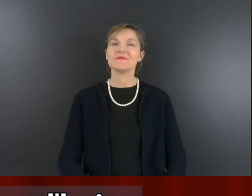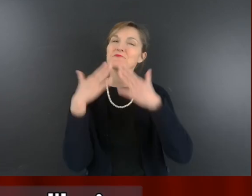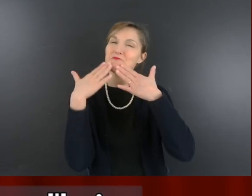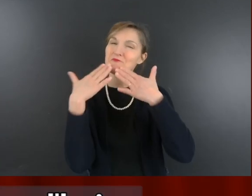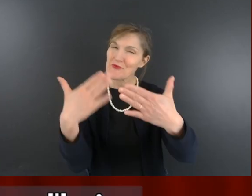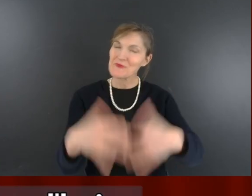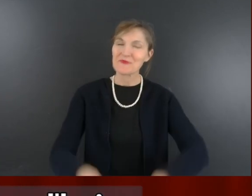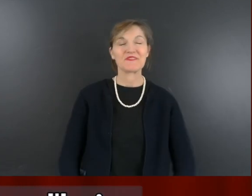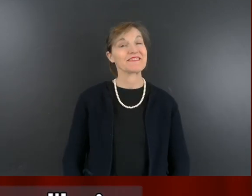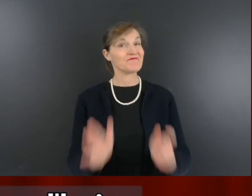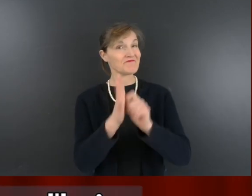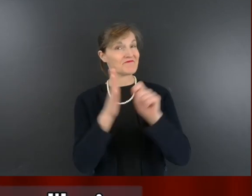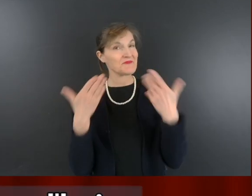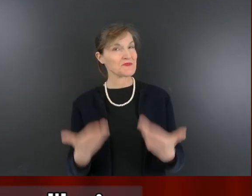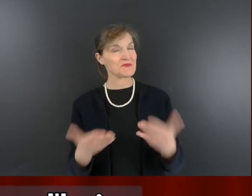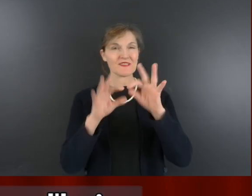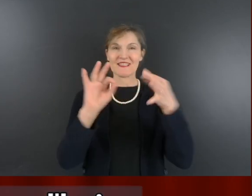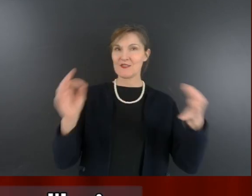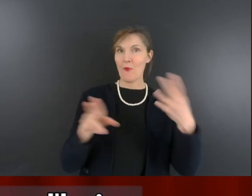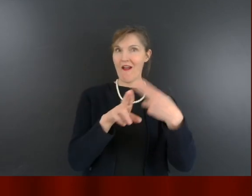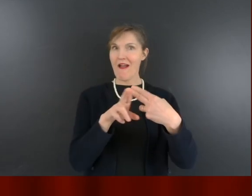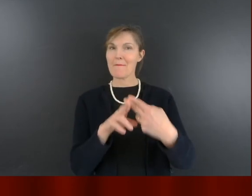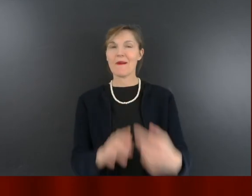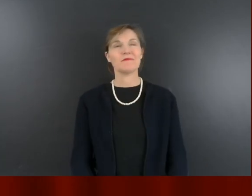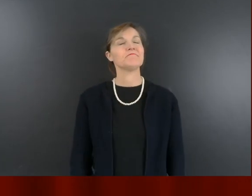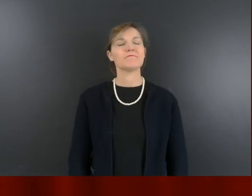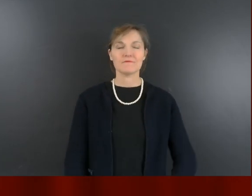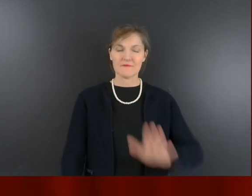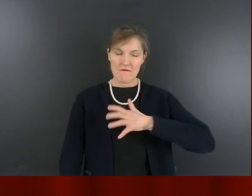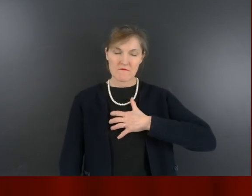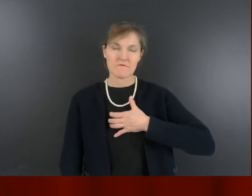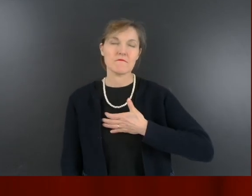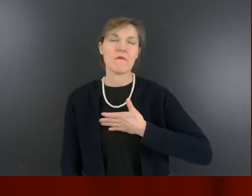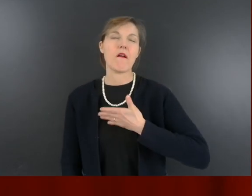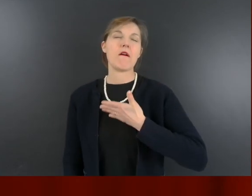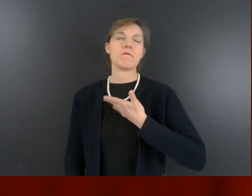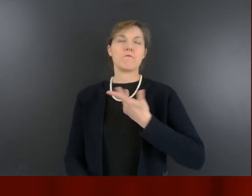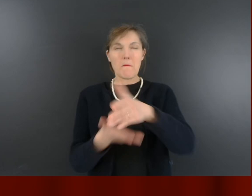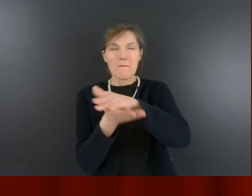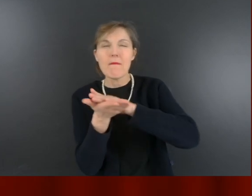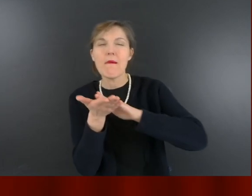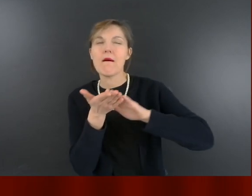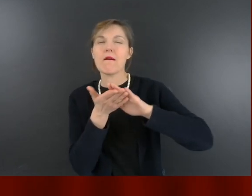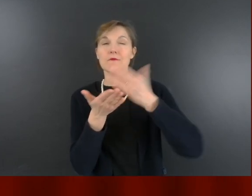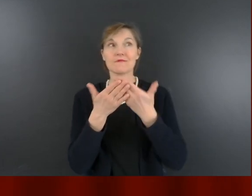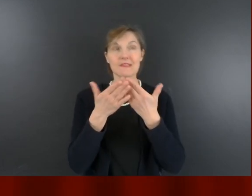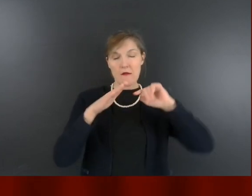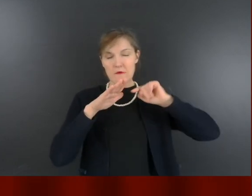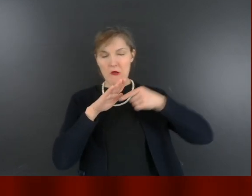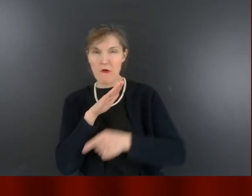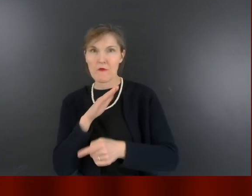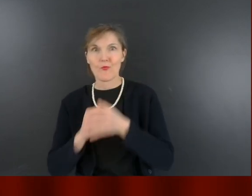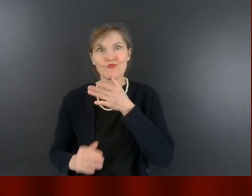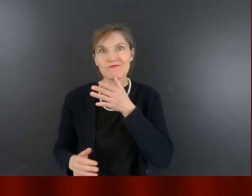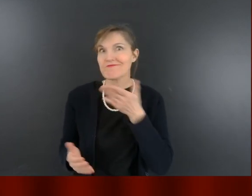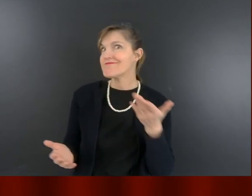Bonjour, aujourd'hui mon histoire s'intitule « Miséricorde insondable ».